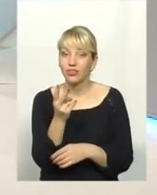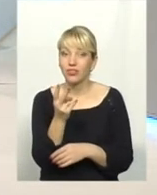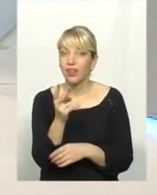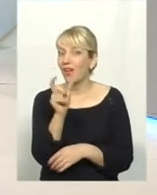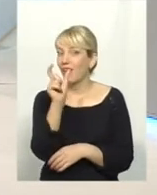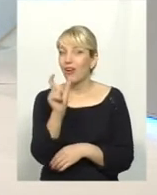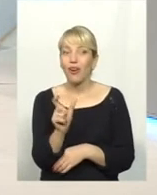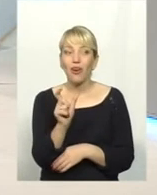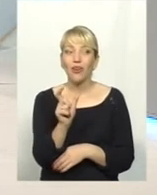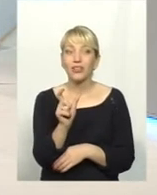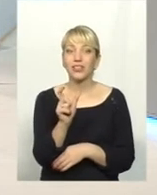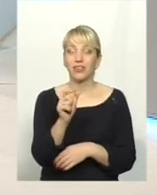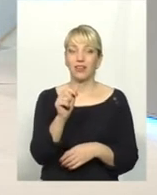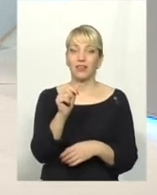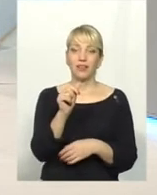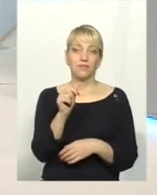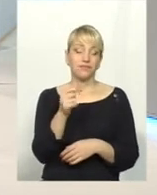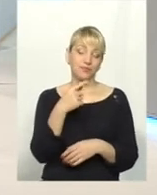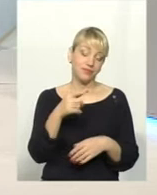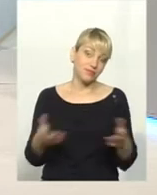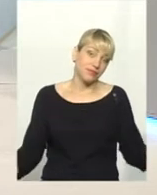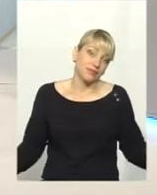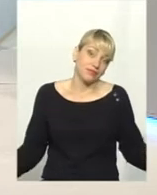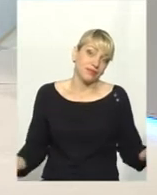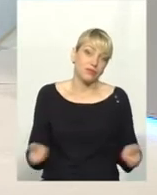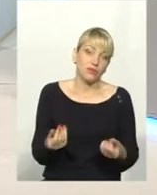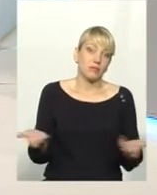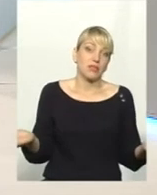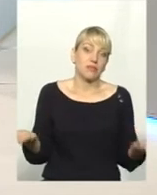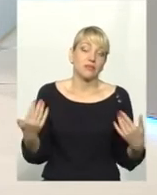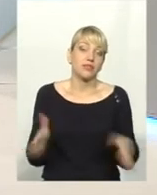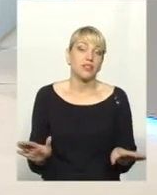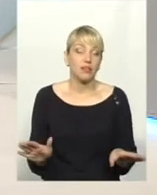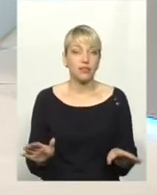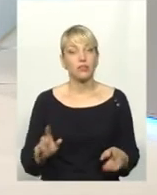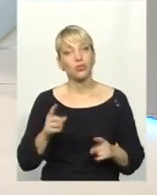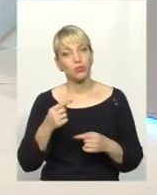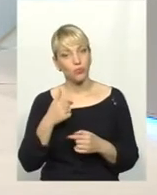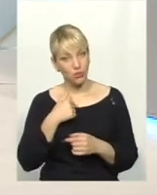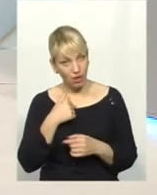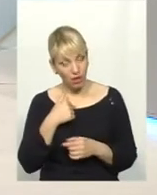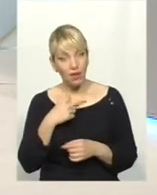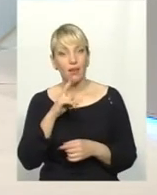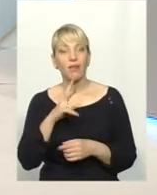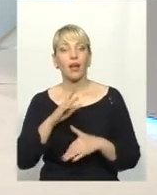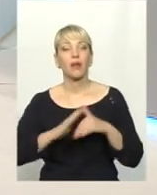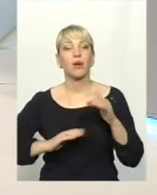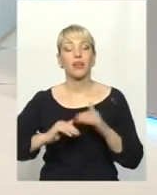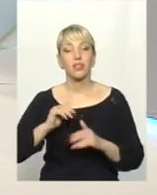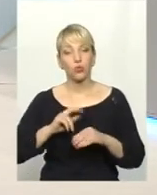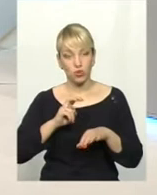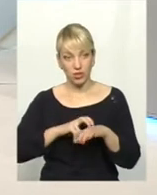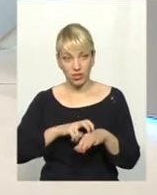розвіде роками і скаже, все, да, і все. Тому я, практикуючи лікар, не тільки в статевих